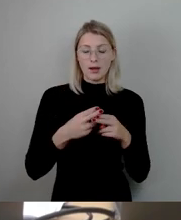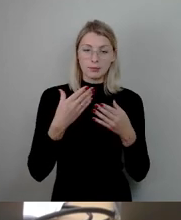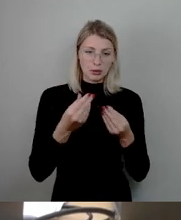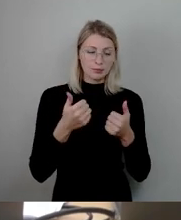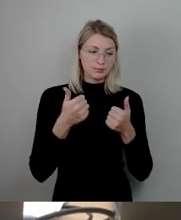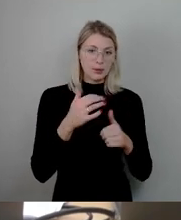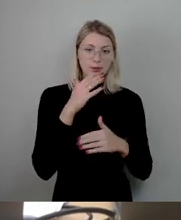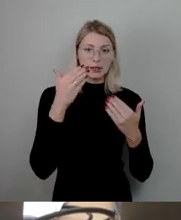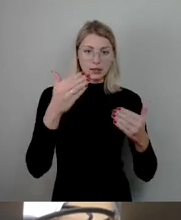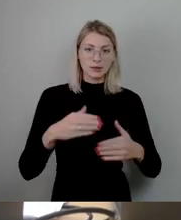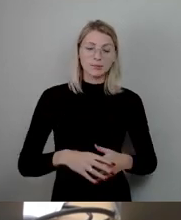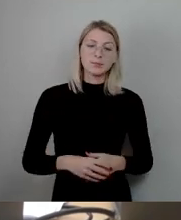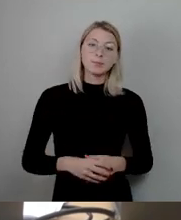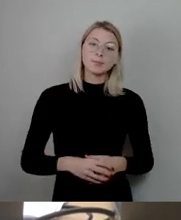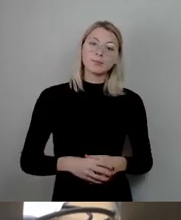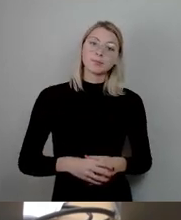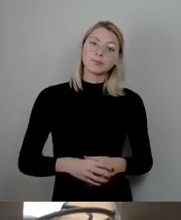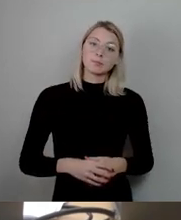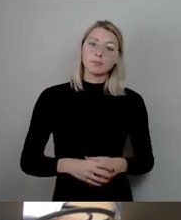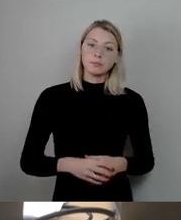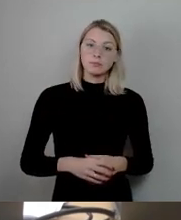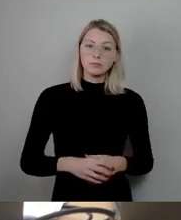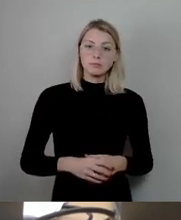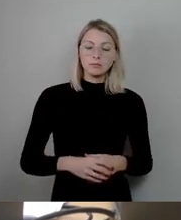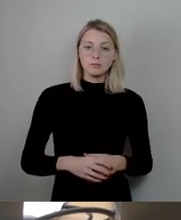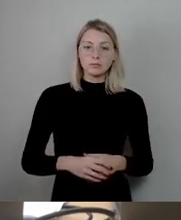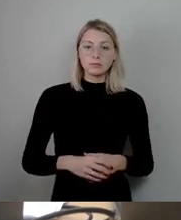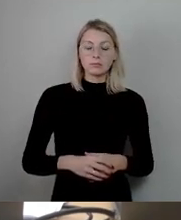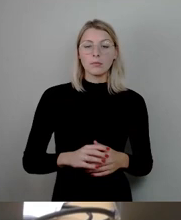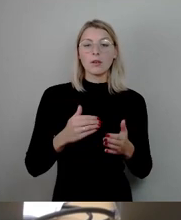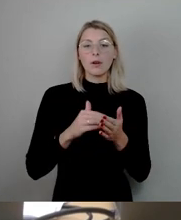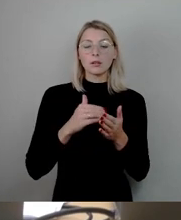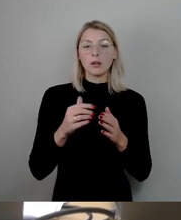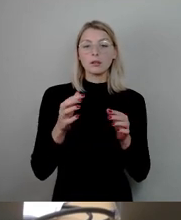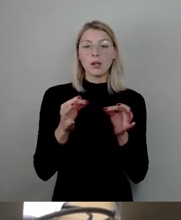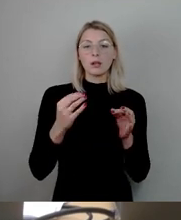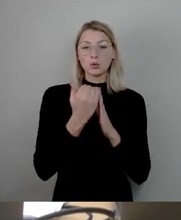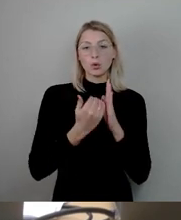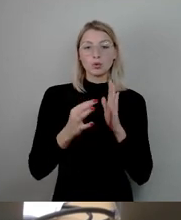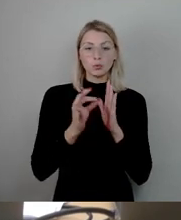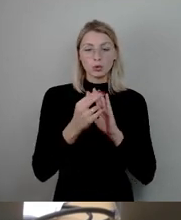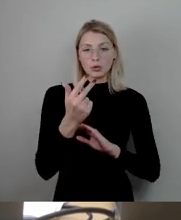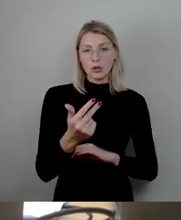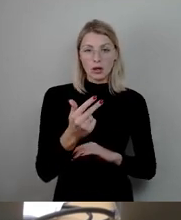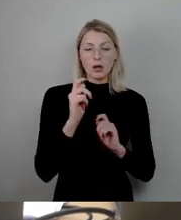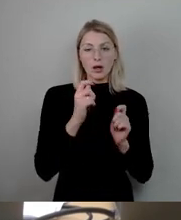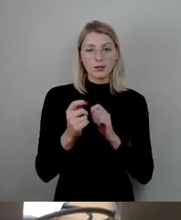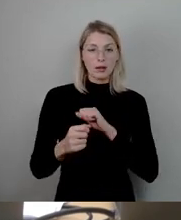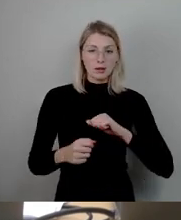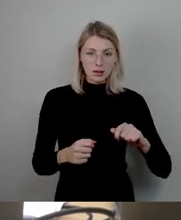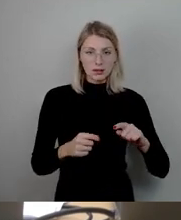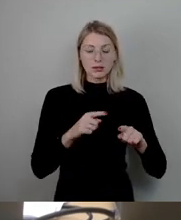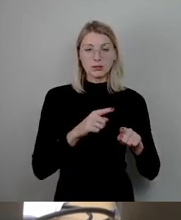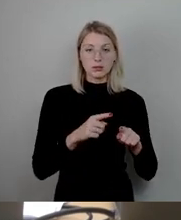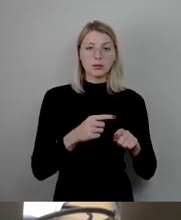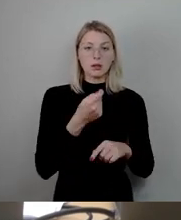Und wir machen weiter mit Top 17.3, Antrag Fraktion Die Linke für eine Erholung, Lebensqualität